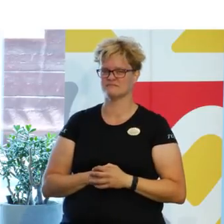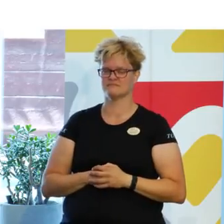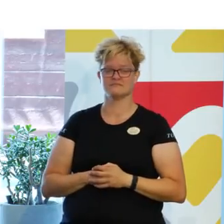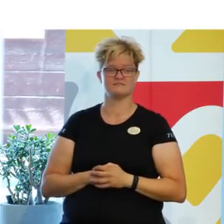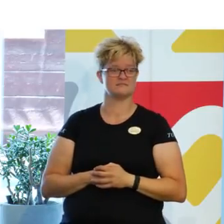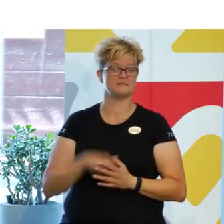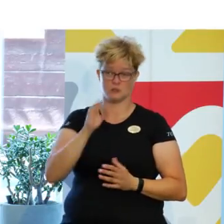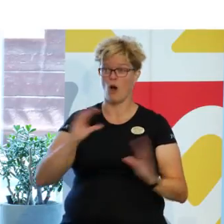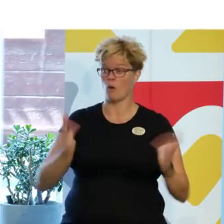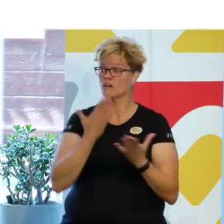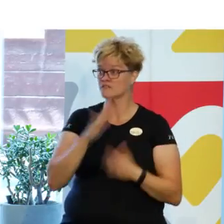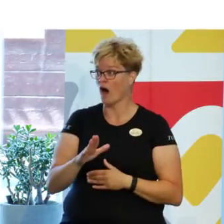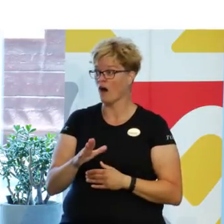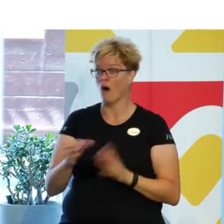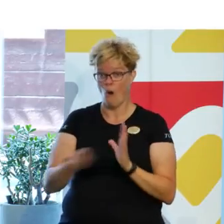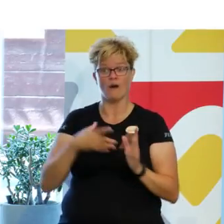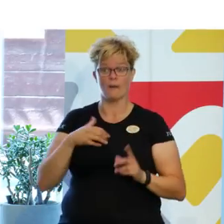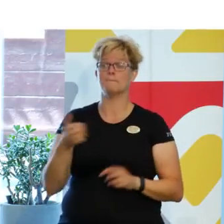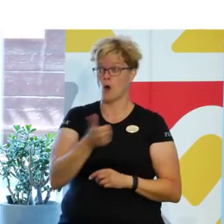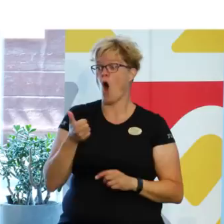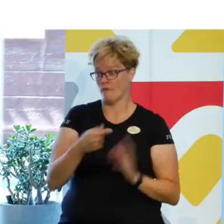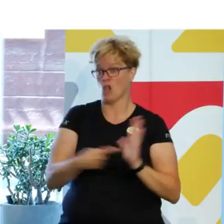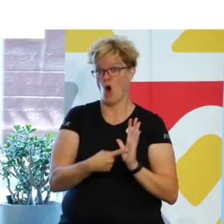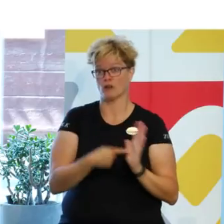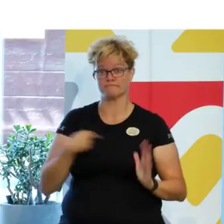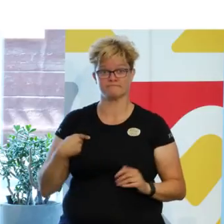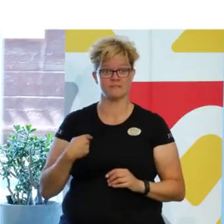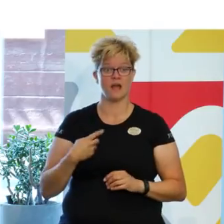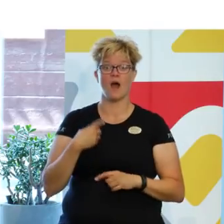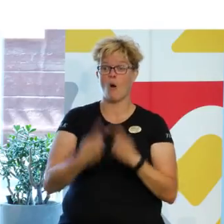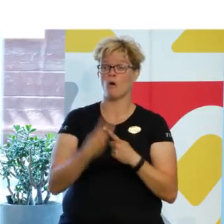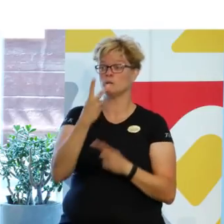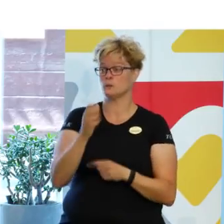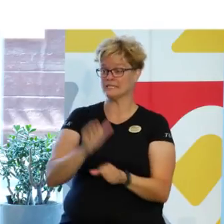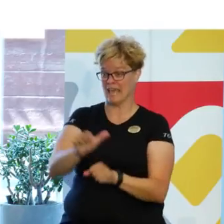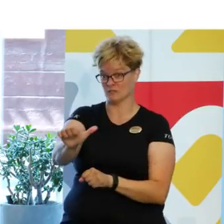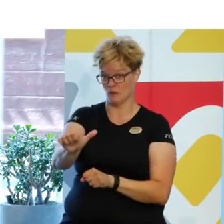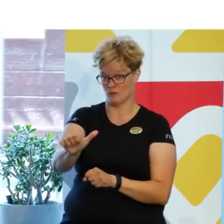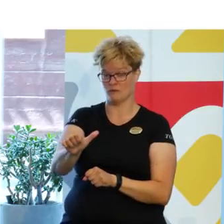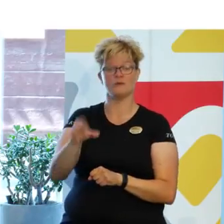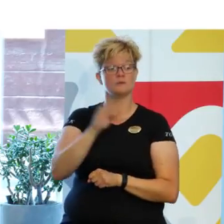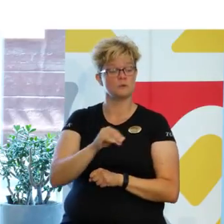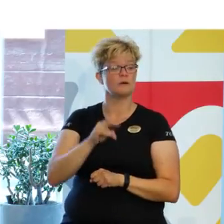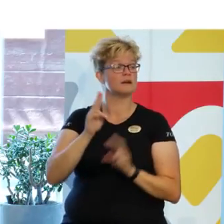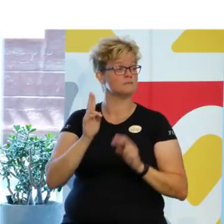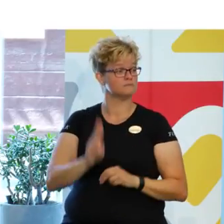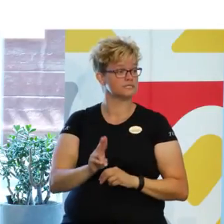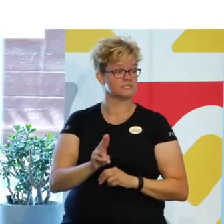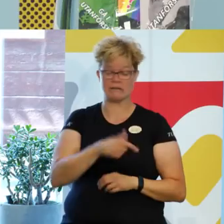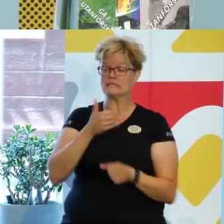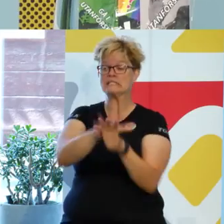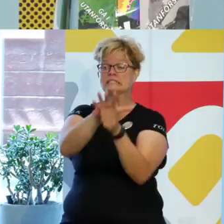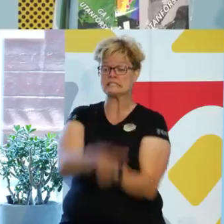Ja, det korta svaret är ju för att den behövs. År är det nämligen så att vi